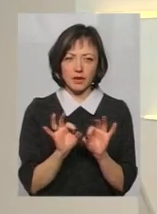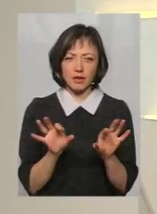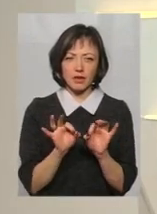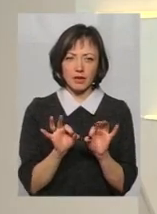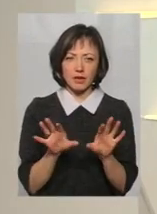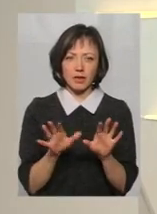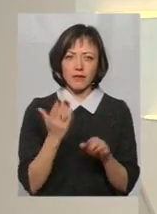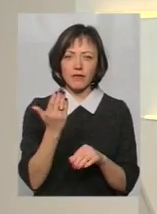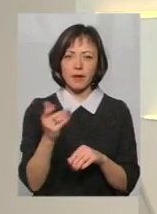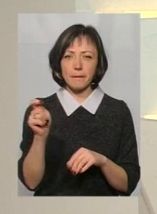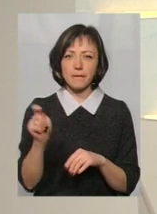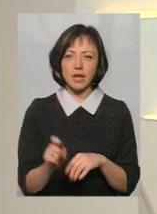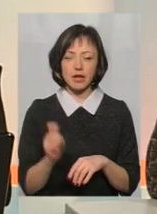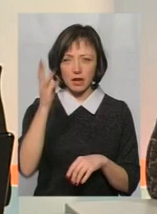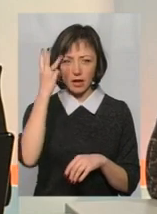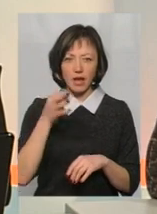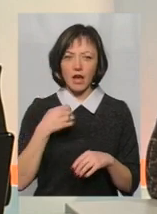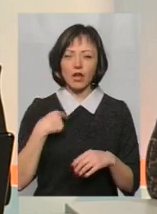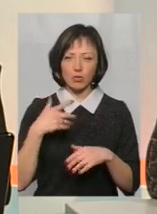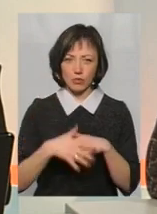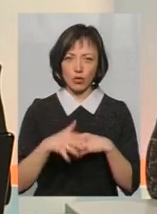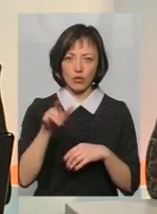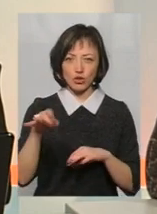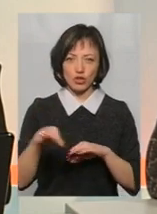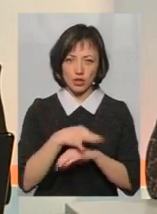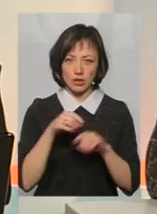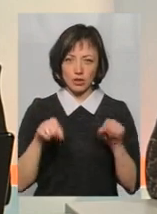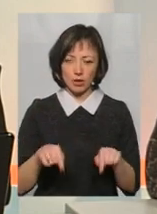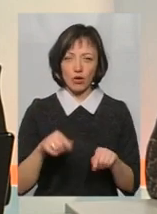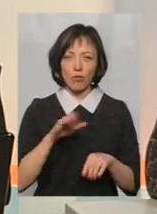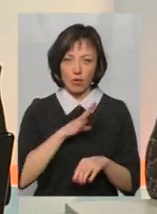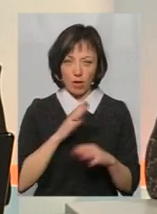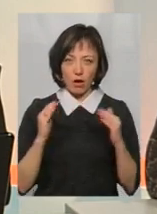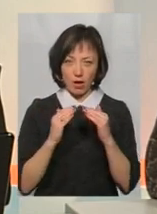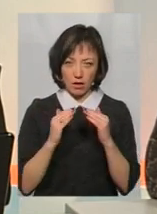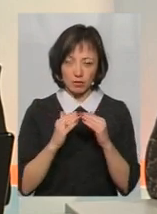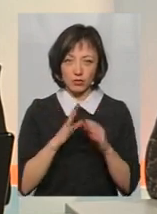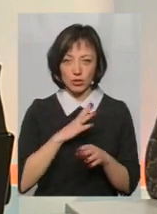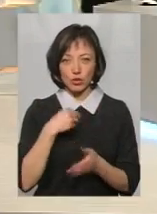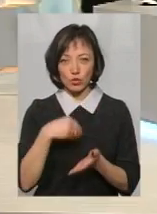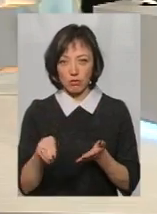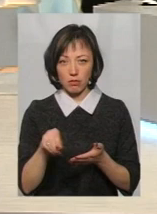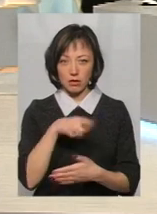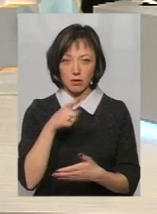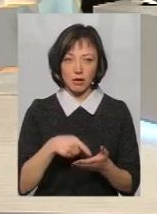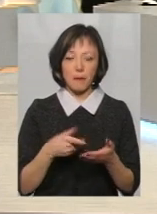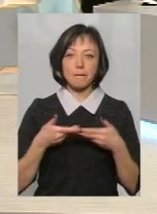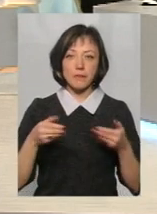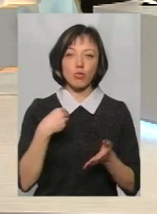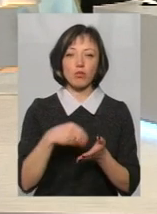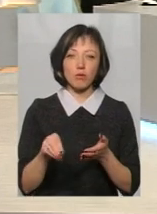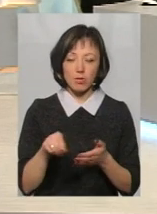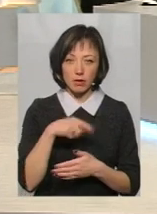ви приїхали на Хмельничну... Я розумію, у вас жінка звідси, так? Тобто, у вас же була тут хата, чи ви її купили? Купили, да.